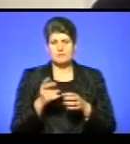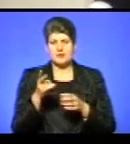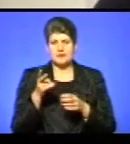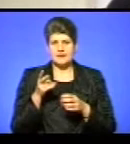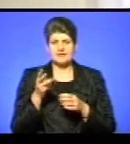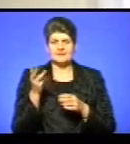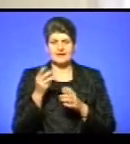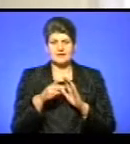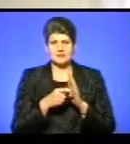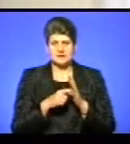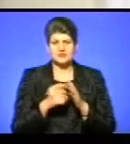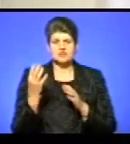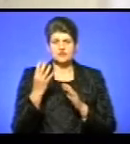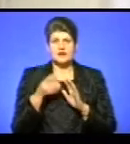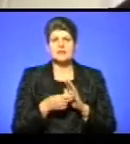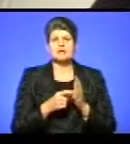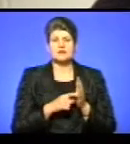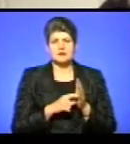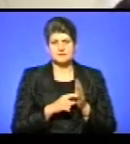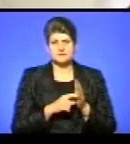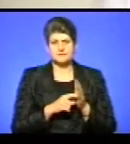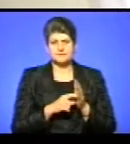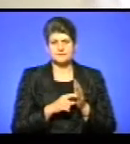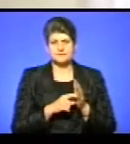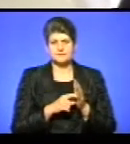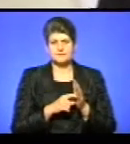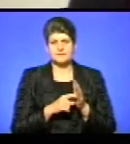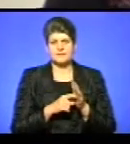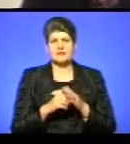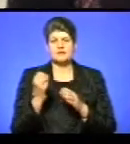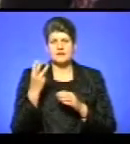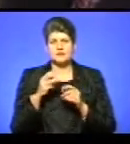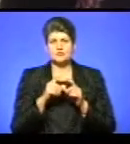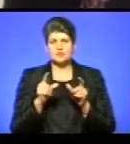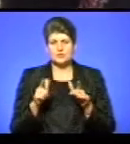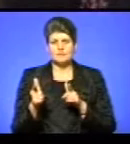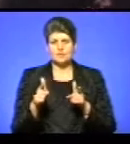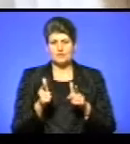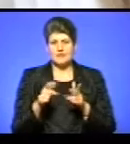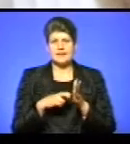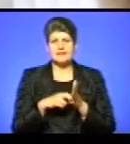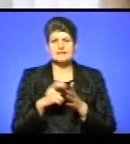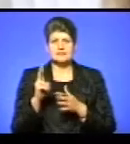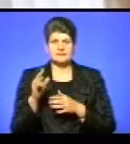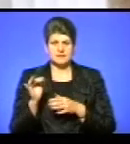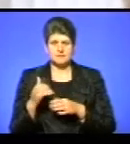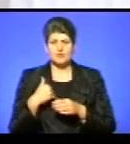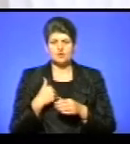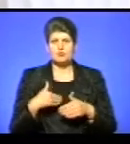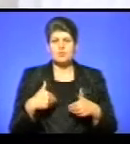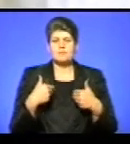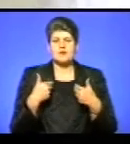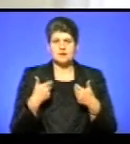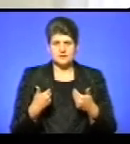класів. Четверті класи нашої 13-ї школи підготували листівки. Ми хочемо передати,